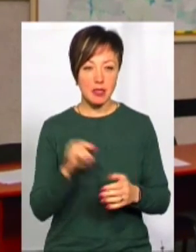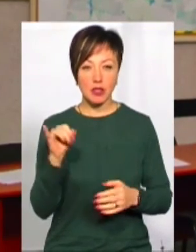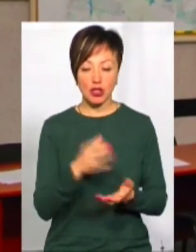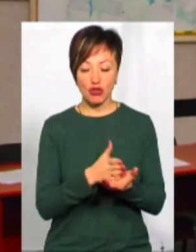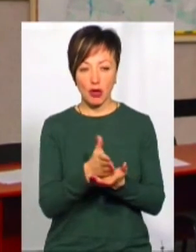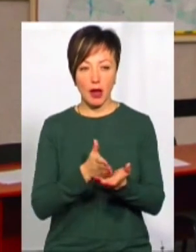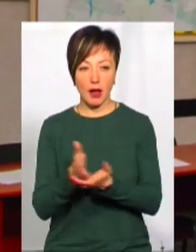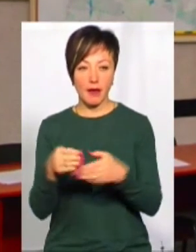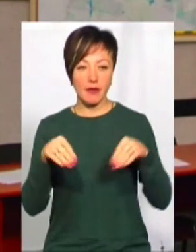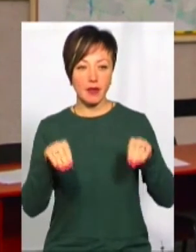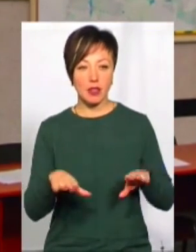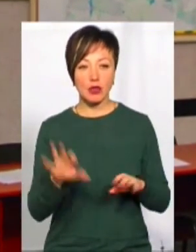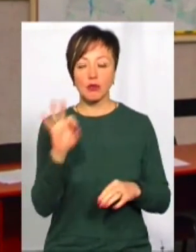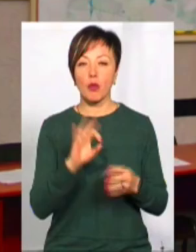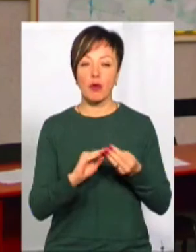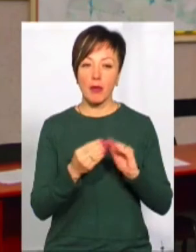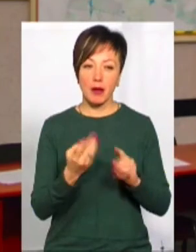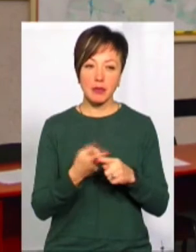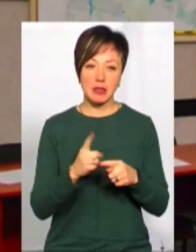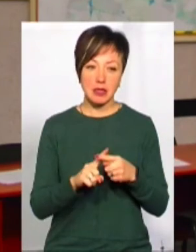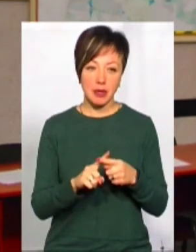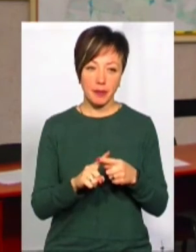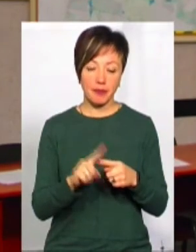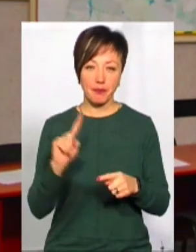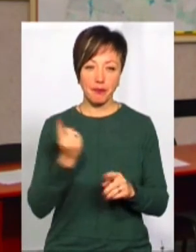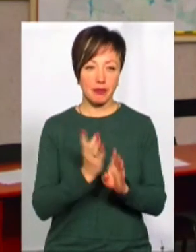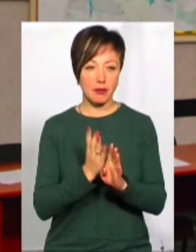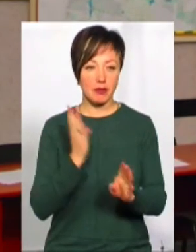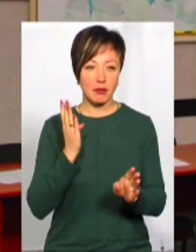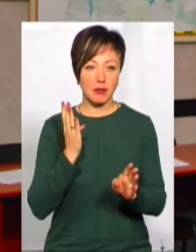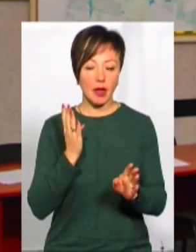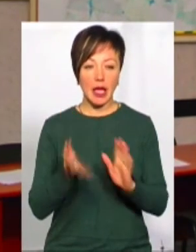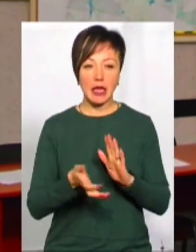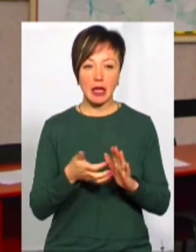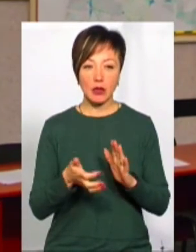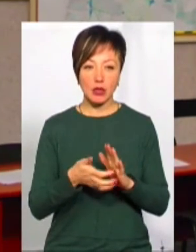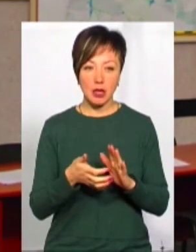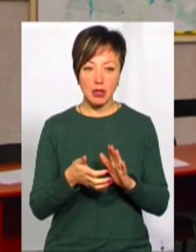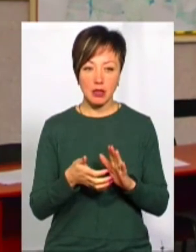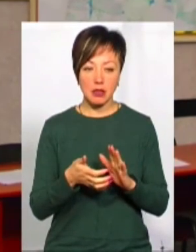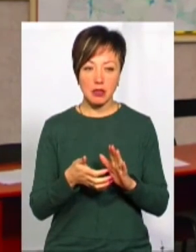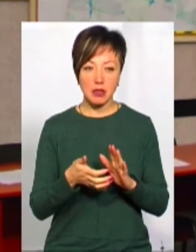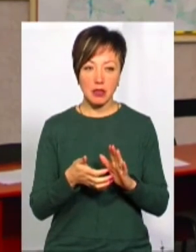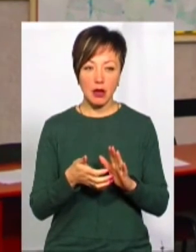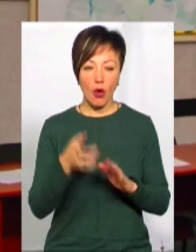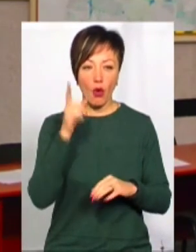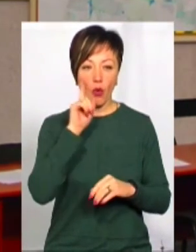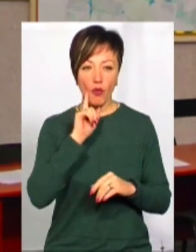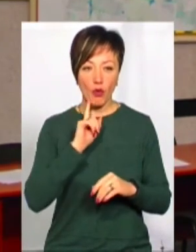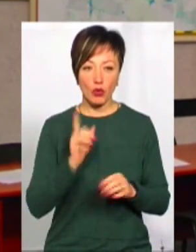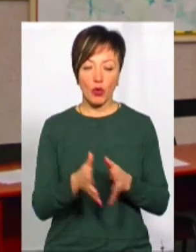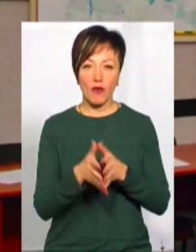вирішення. Що стосується проблем, то це передусім недостатність комфортного